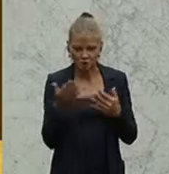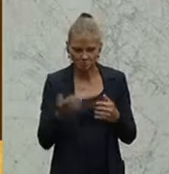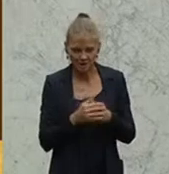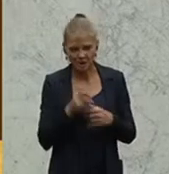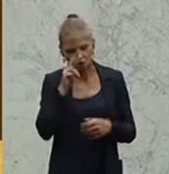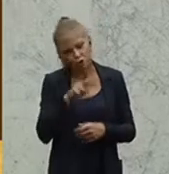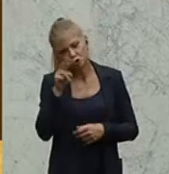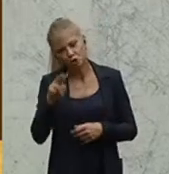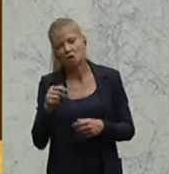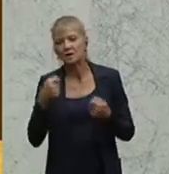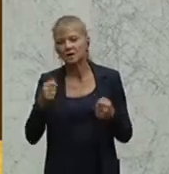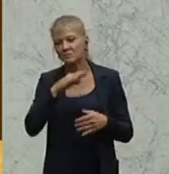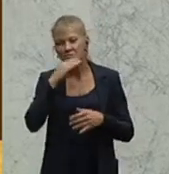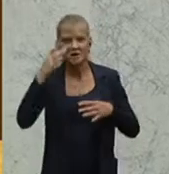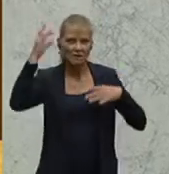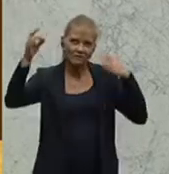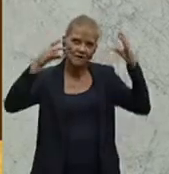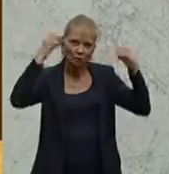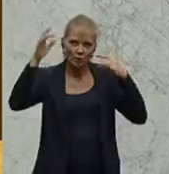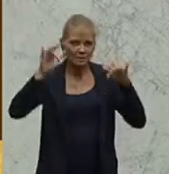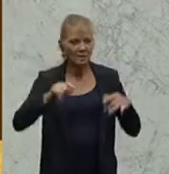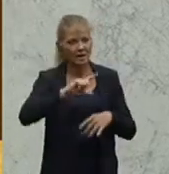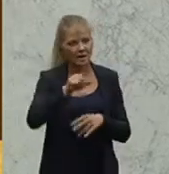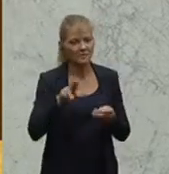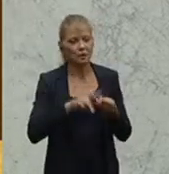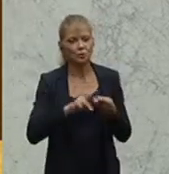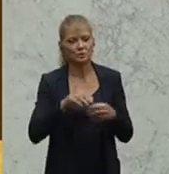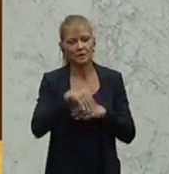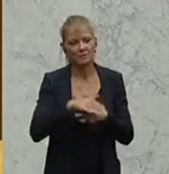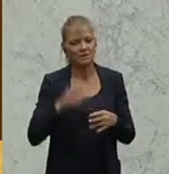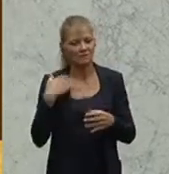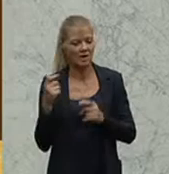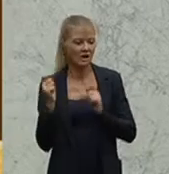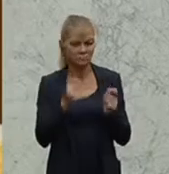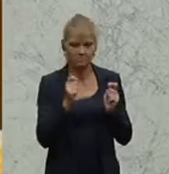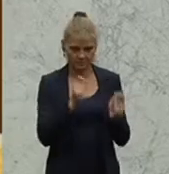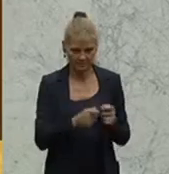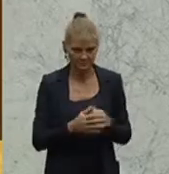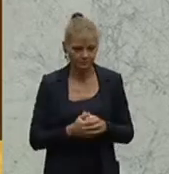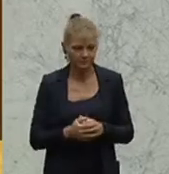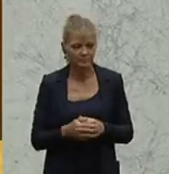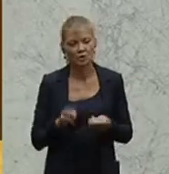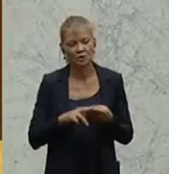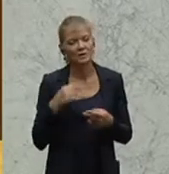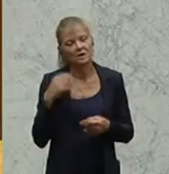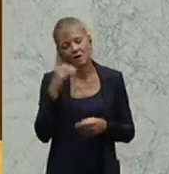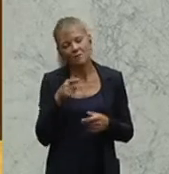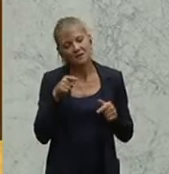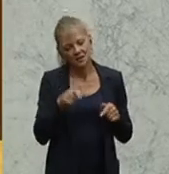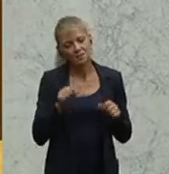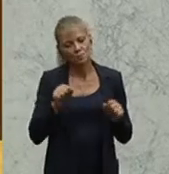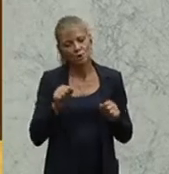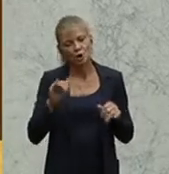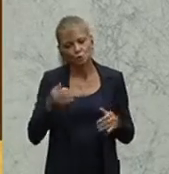Gemeinden, die hier ihre Vorträge gehalten, eingebracht wurden. Und ich glaube, dass man diese Möglichkeit einräumen muss,